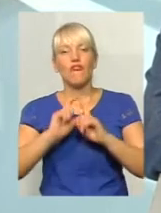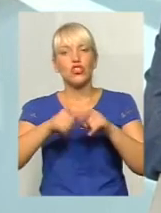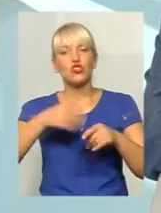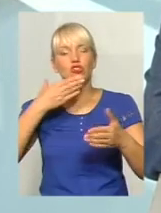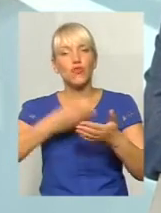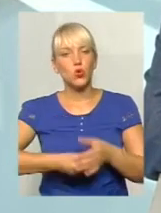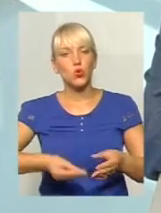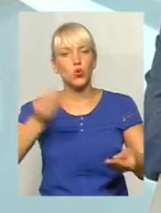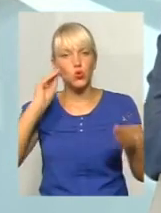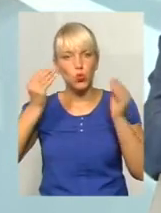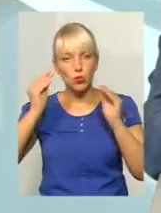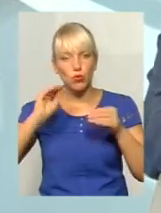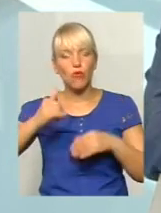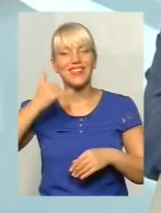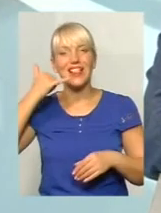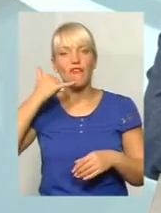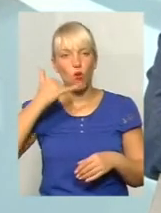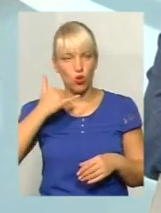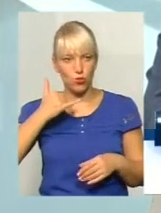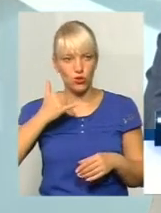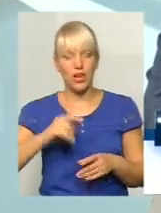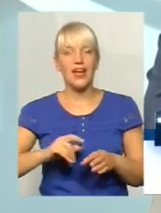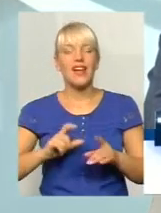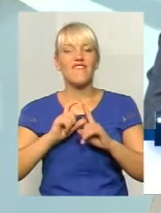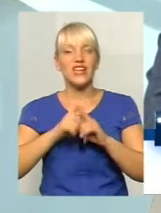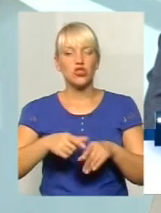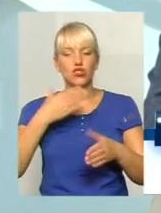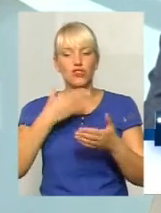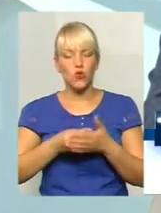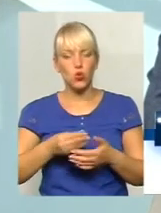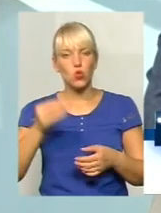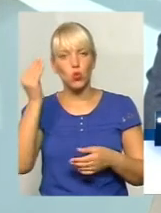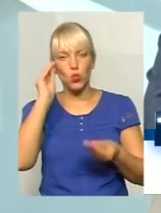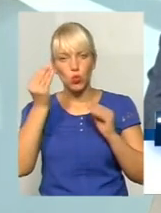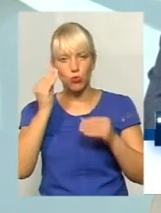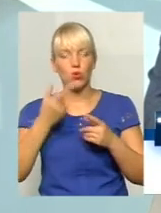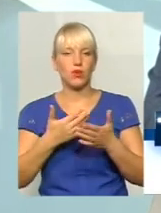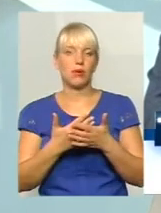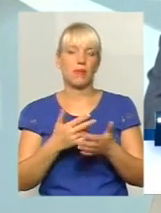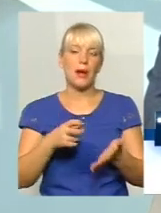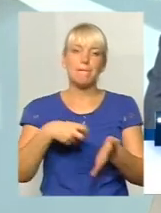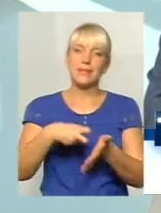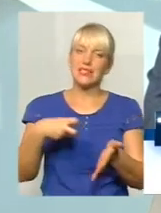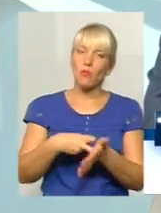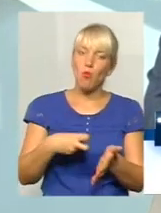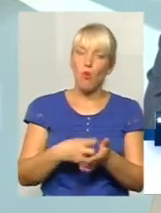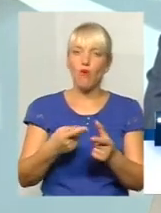думку в телефонному режимі і висловлюючи свою думку в зверненнях, письмових або устних зверненнях,